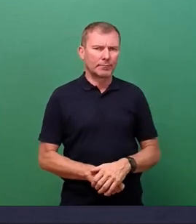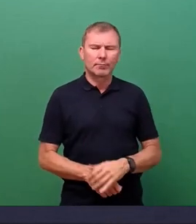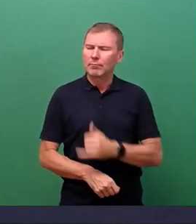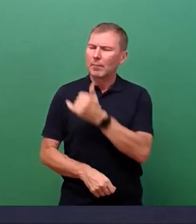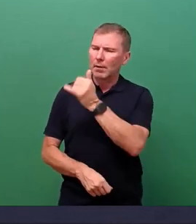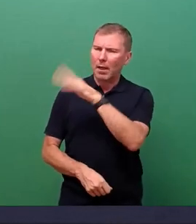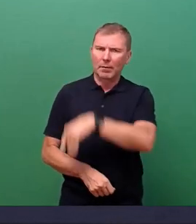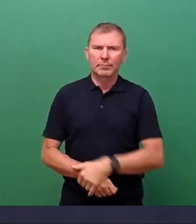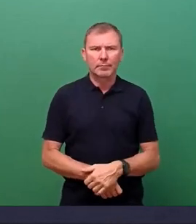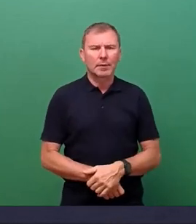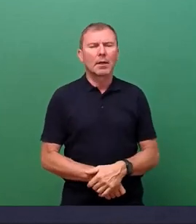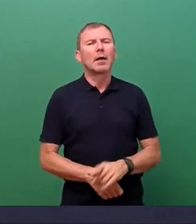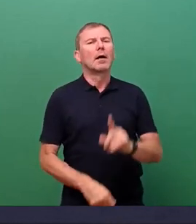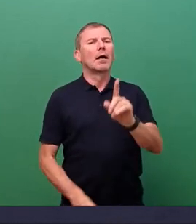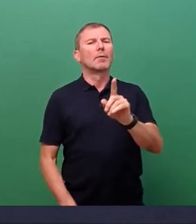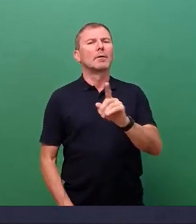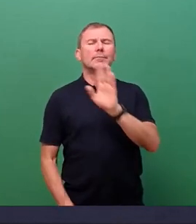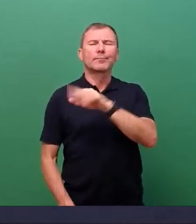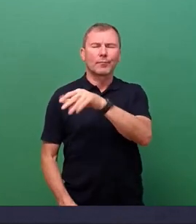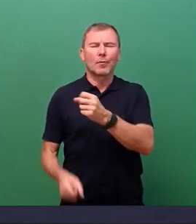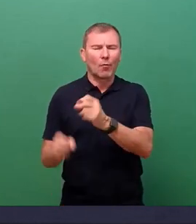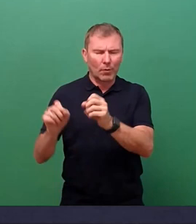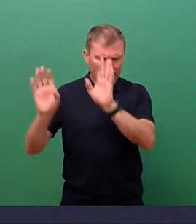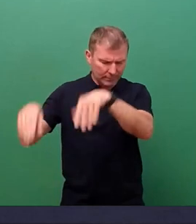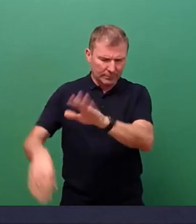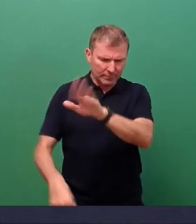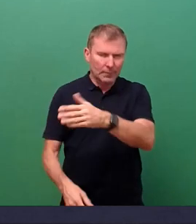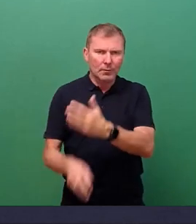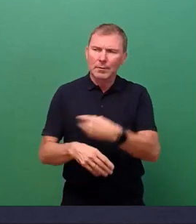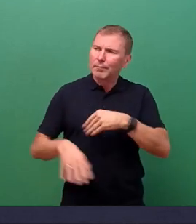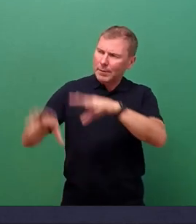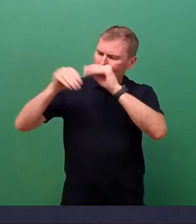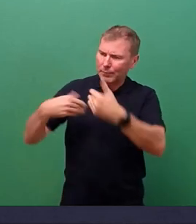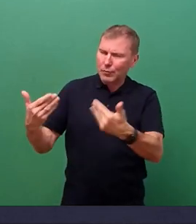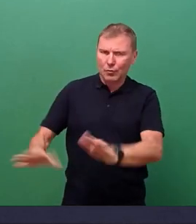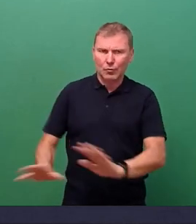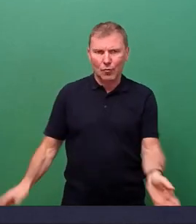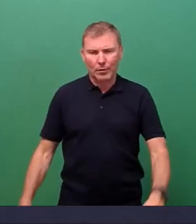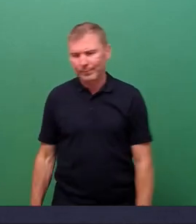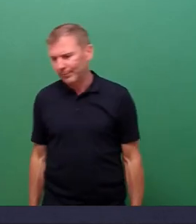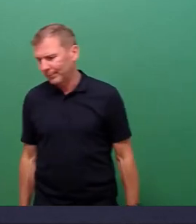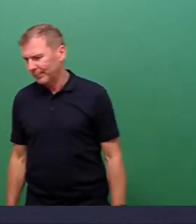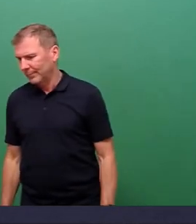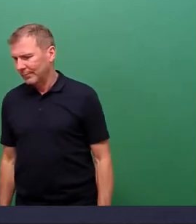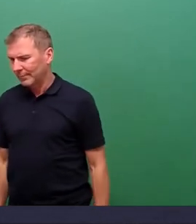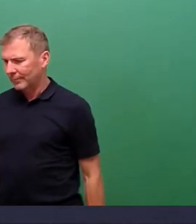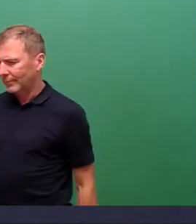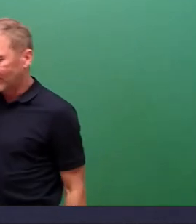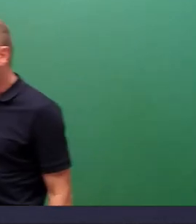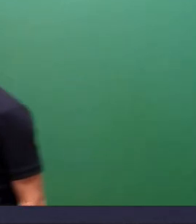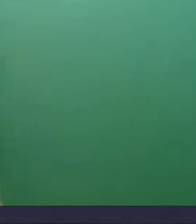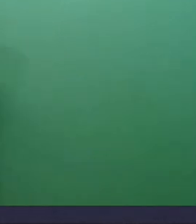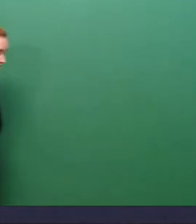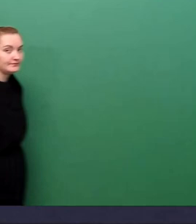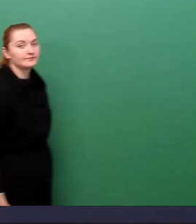aber das, gut, wollen wir jetzt nicht weiter. Gut, nehmen wir es so zur Kenntnis. Wir kommen zum nächsten, das sind die Freien Wähler